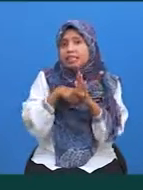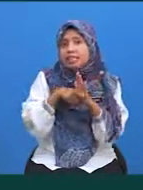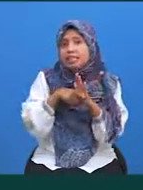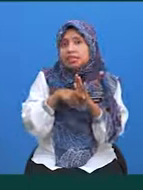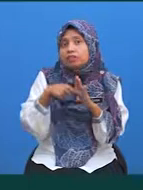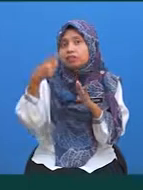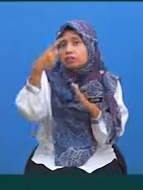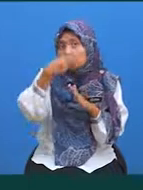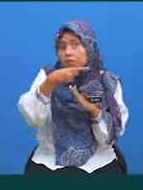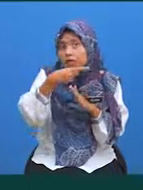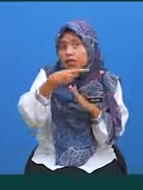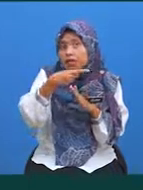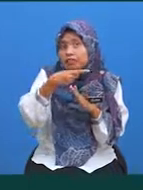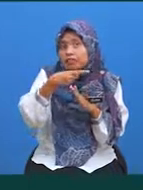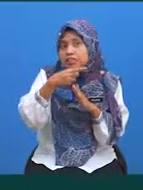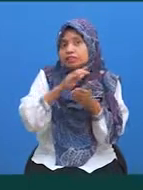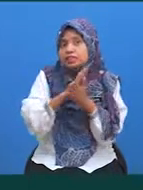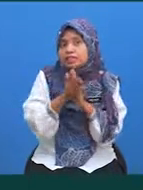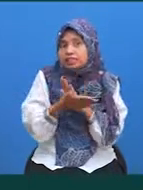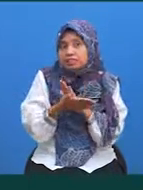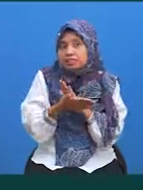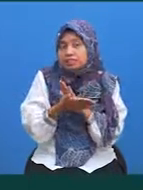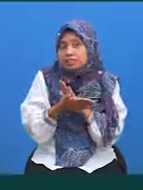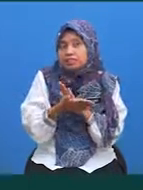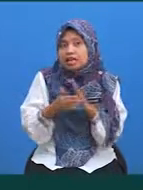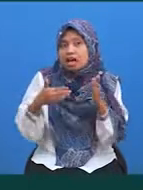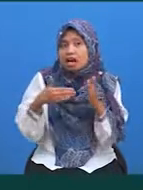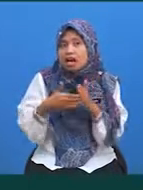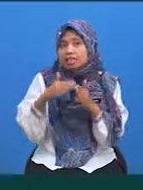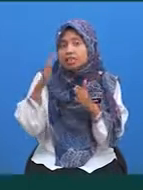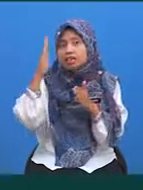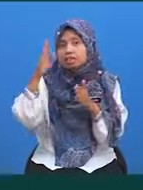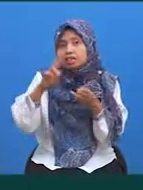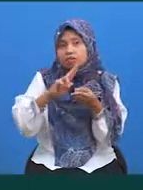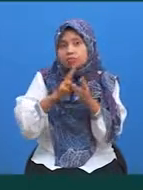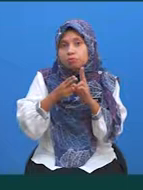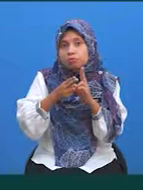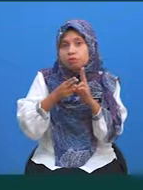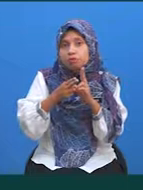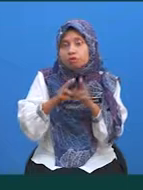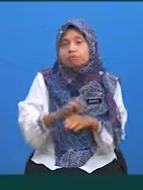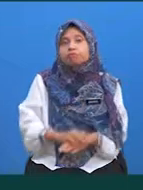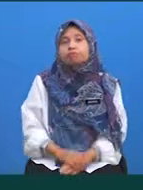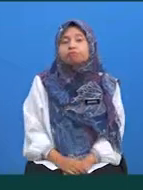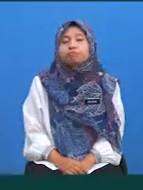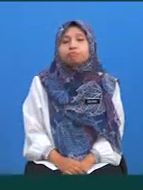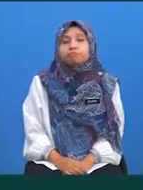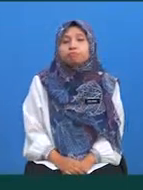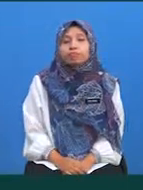Maka hat akan berubah menjadi 5 hingga 8 Mudah bukan?